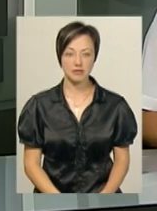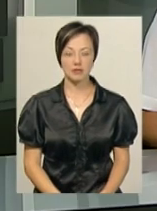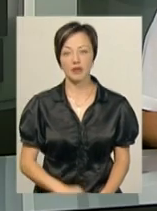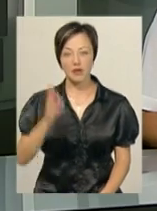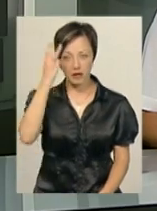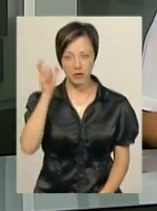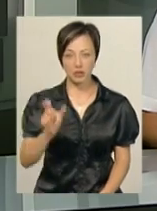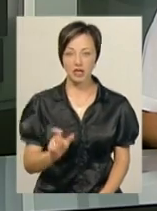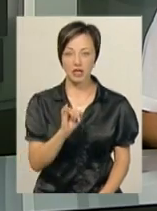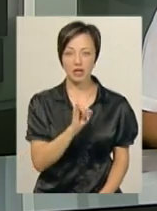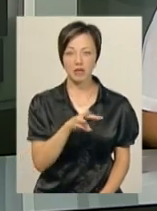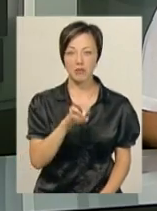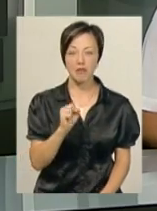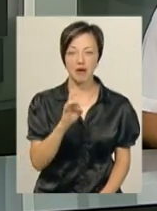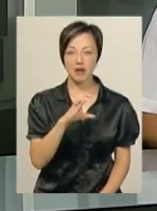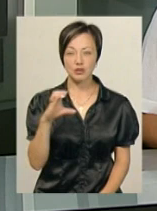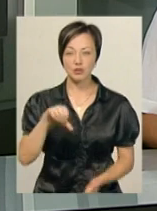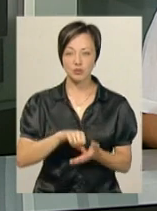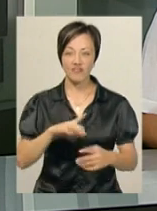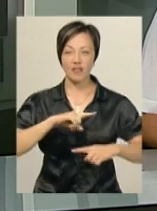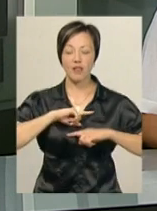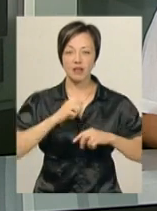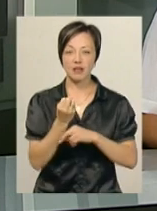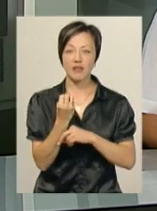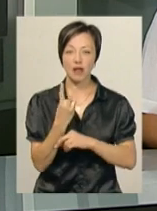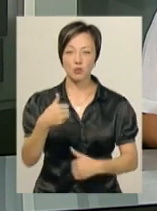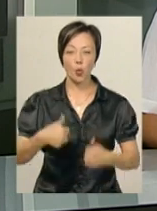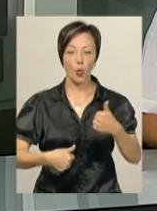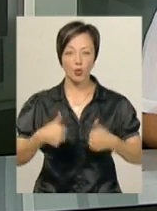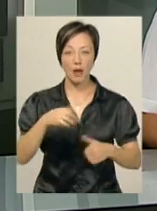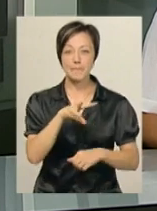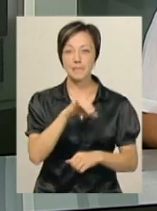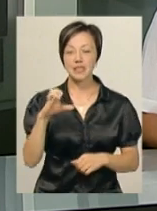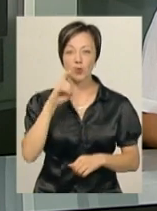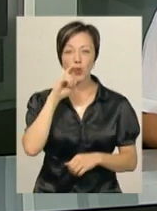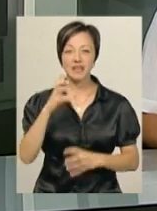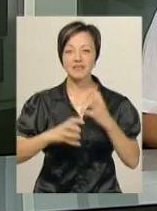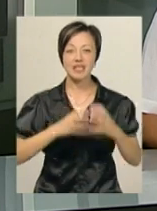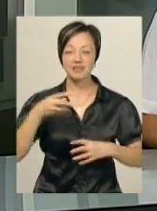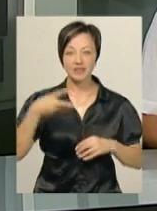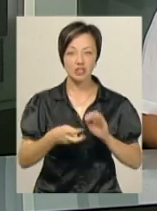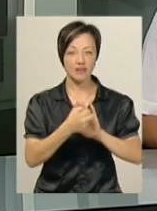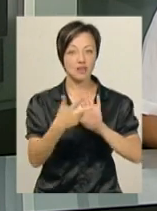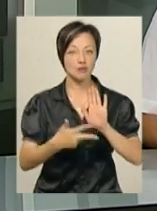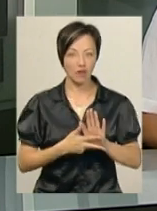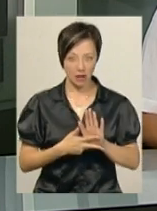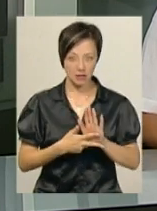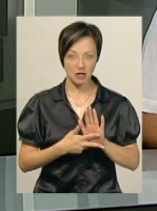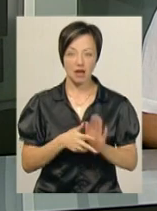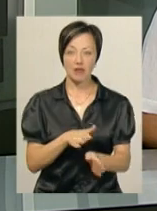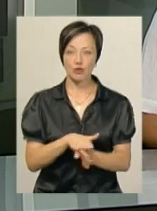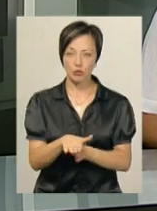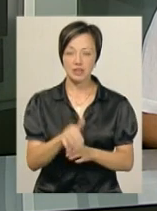Хмельчанка Ірина Марс братиме участь у фіналі 12-го конкурсу «Міс Україна – Всесвіт-2018».